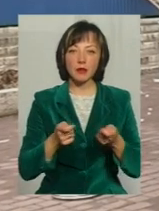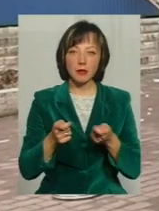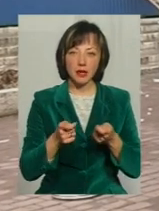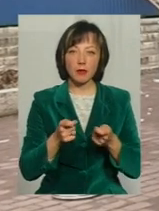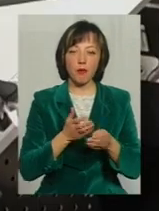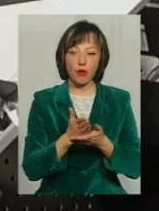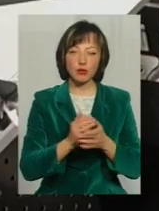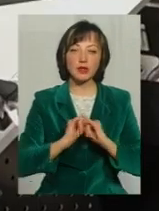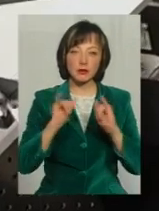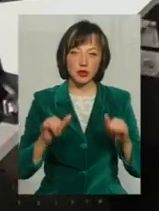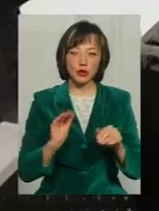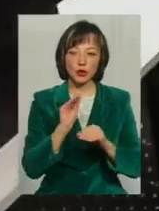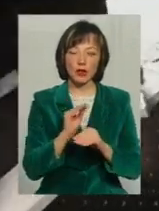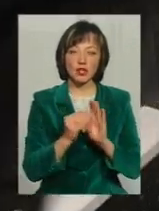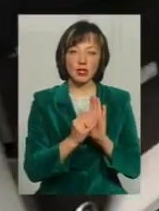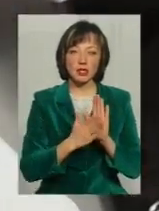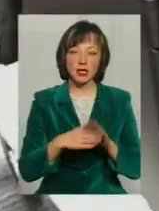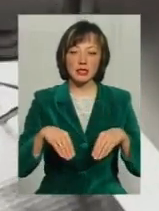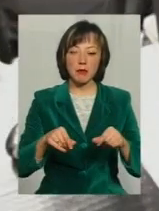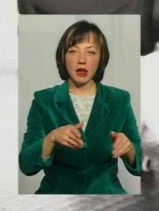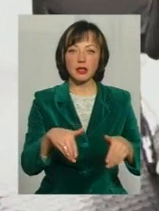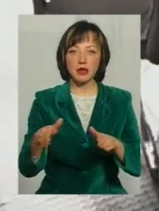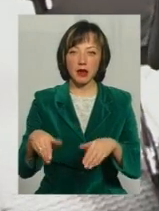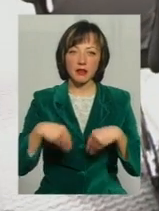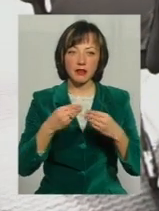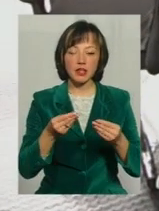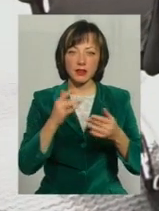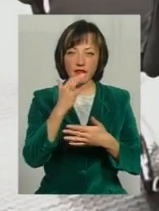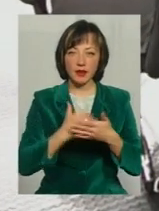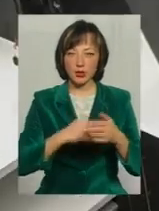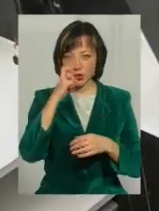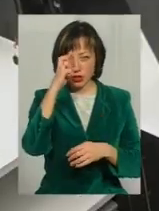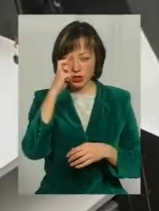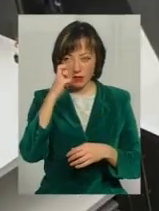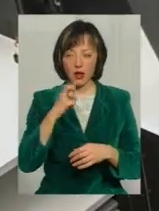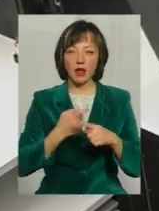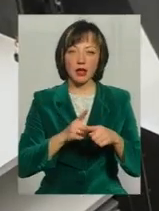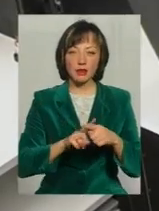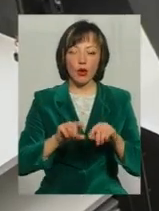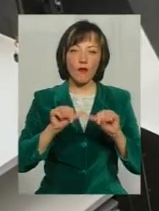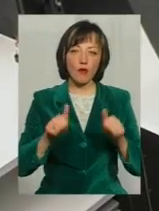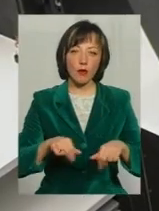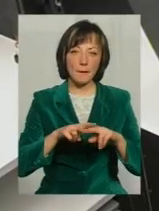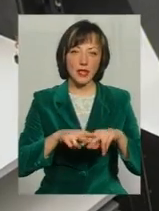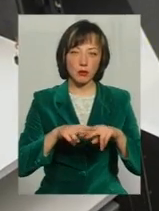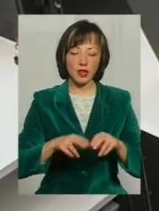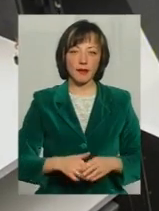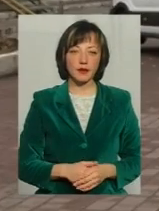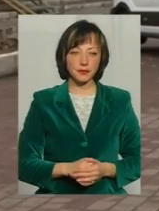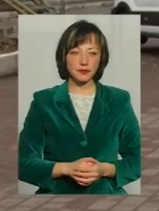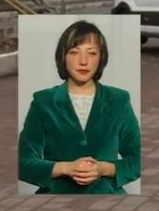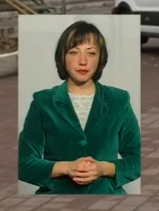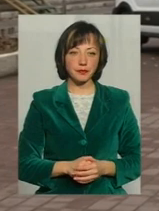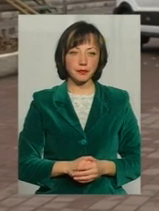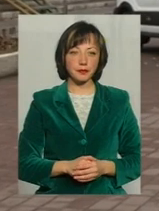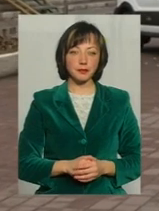збільшити Додавши реєстрацію земельних ділянок, видачу відомості з держзам кадастру та оформлення паспортів Світлана Русіна,